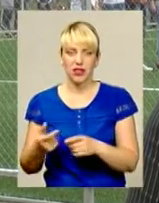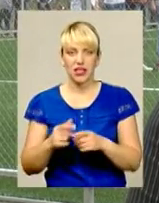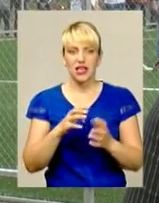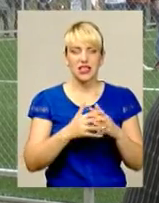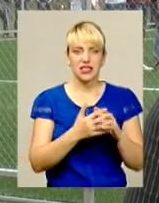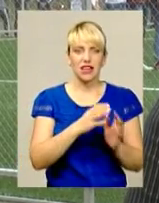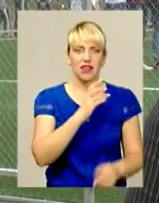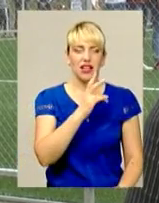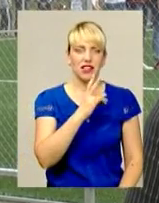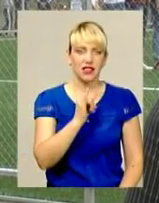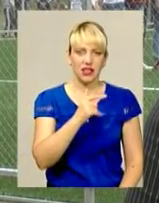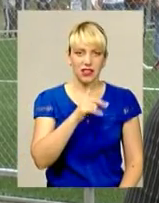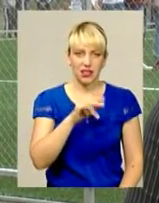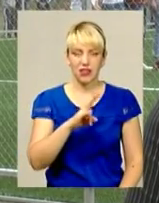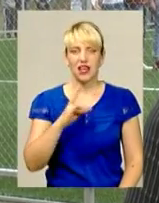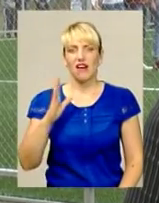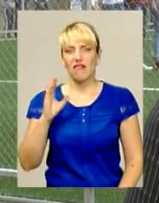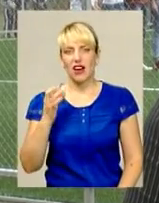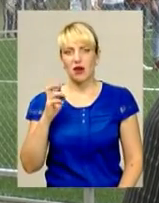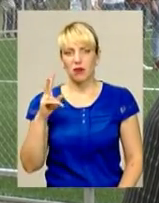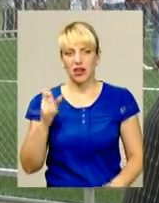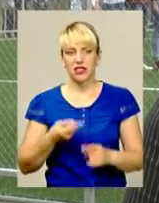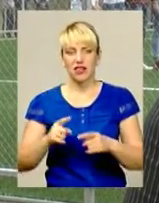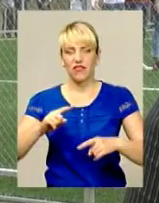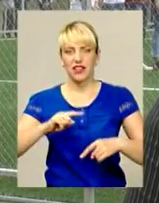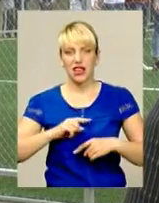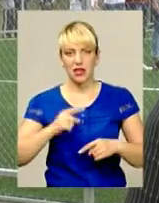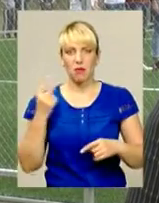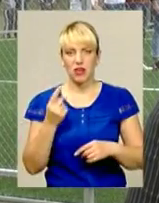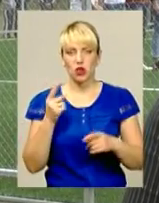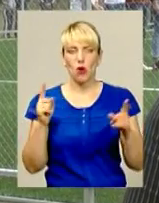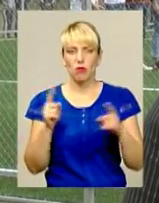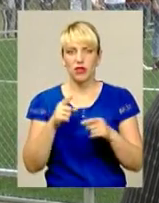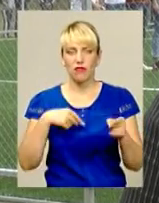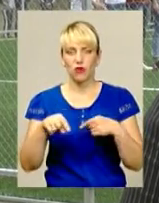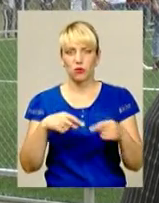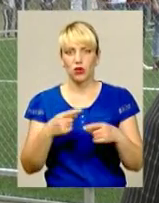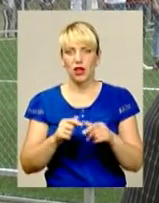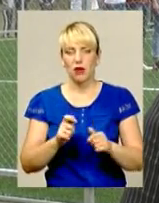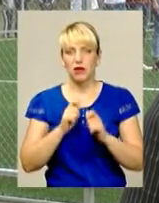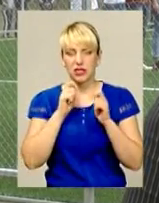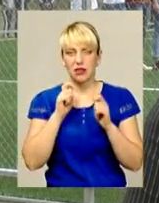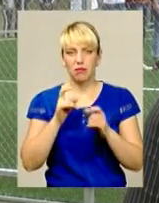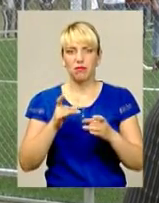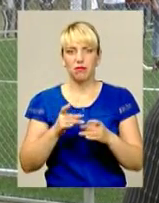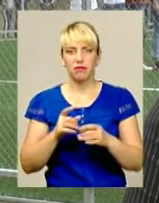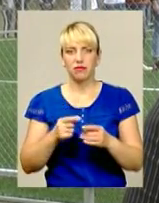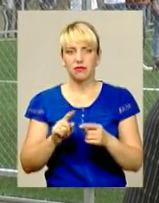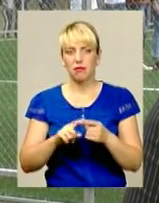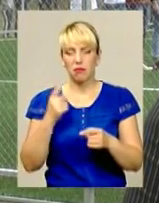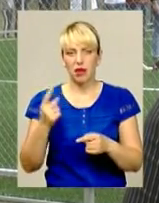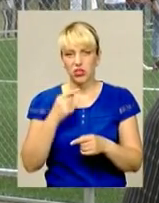Вербка. Це фіналісти першого мініфутбольного турніру, присвяченого першій річниці утворення